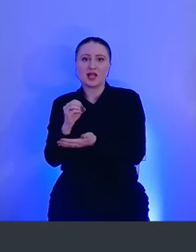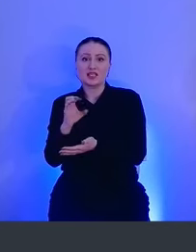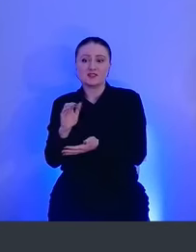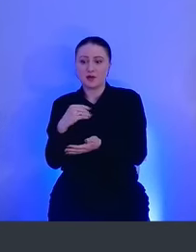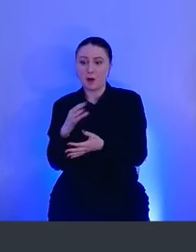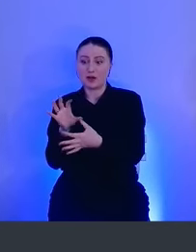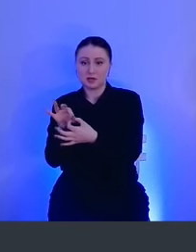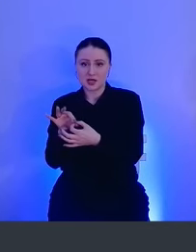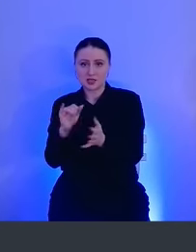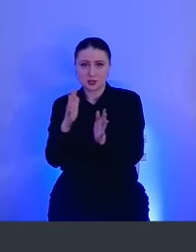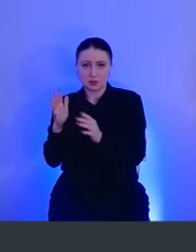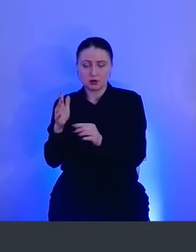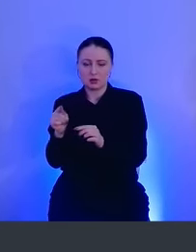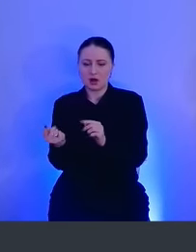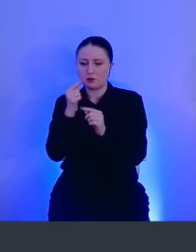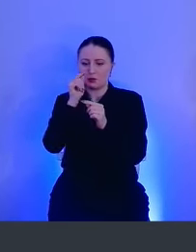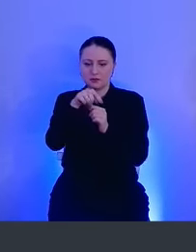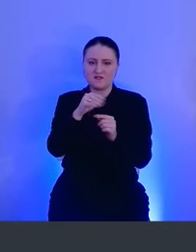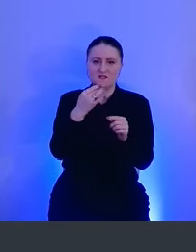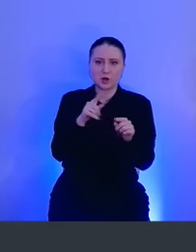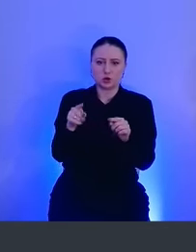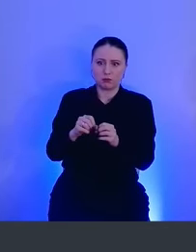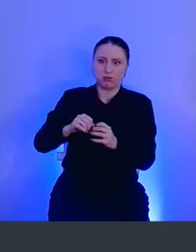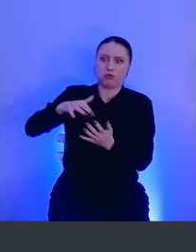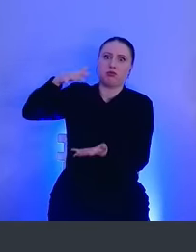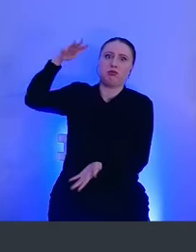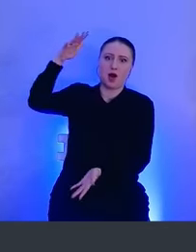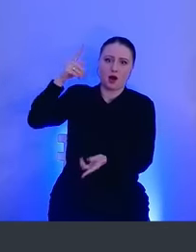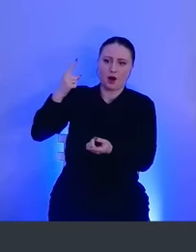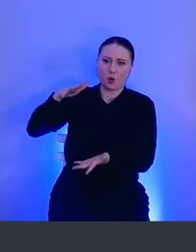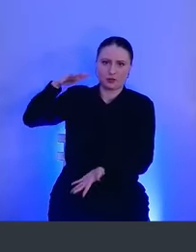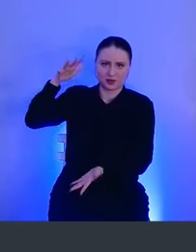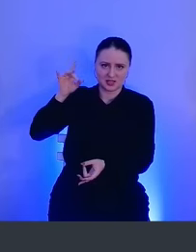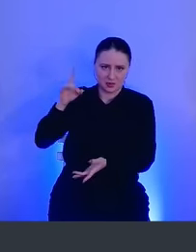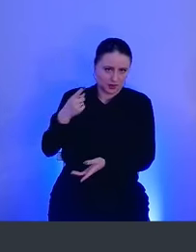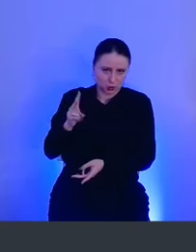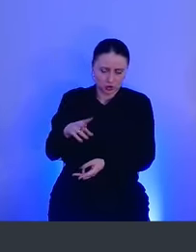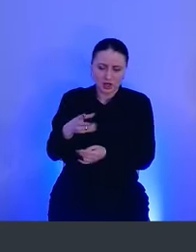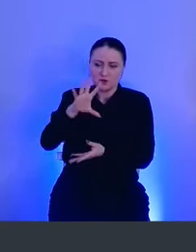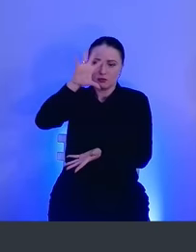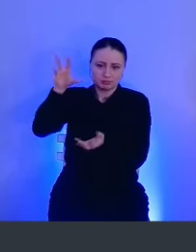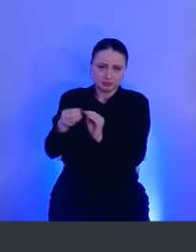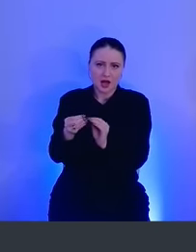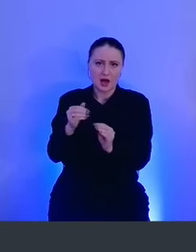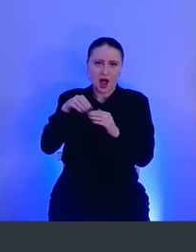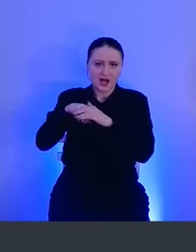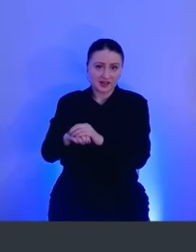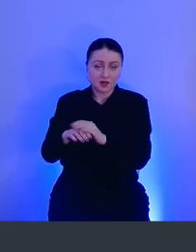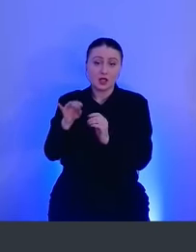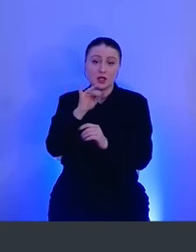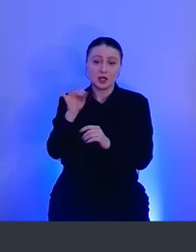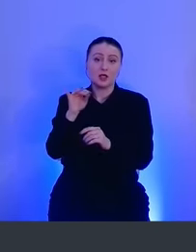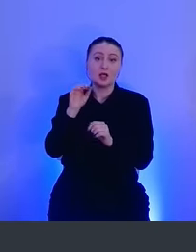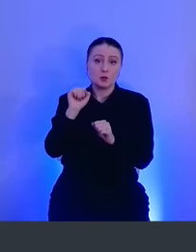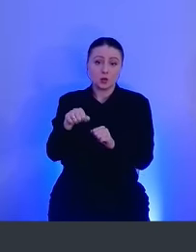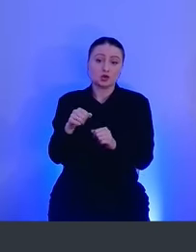который мы подписываемся на события, и они падают в файле, чтобы он не разрастался до огромных размеров. Все это надо архивировать, и к тому же можно